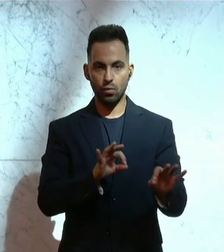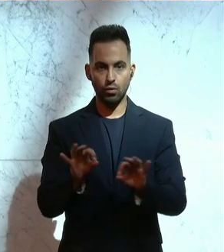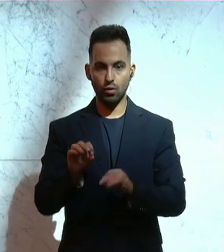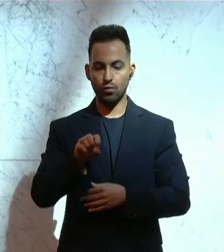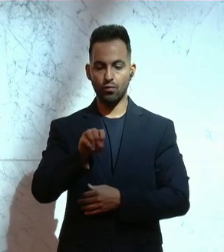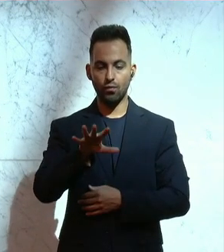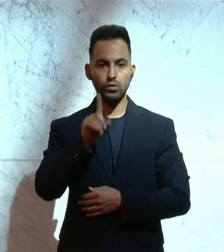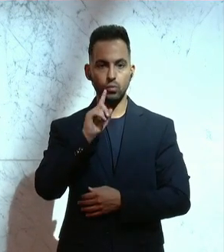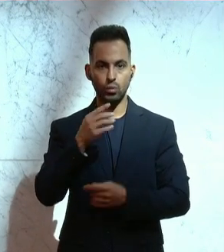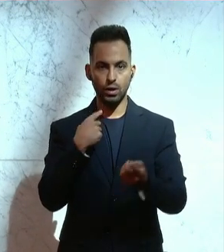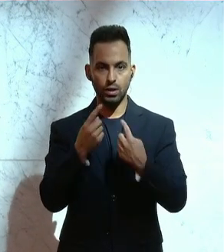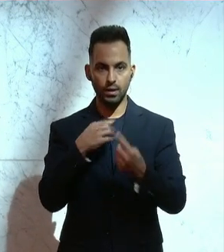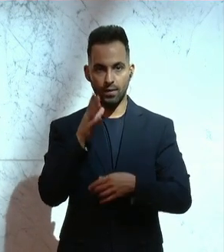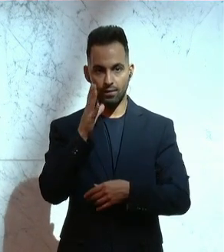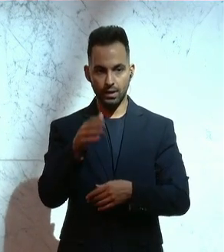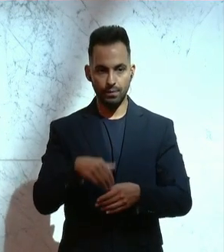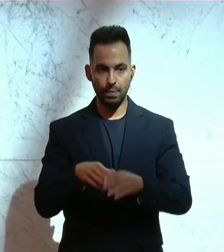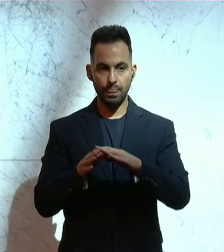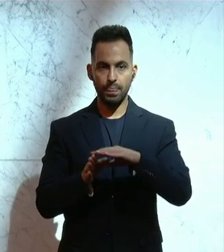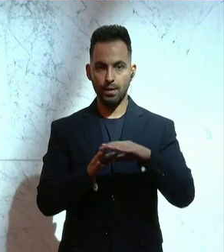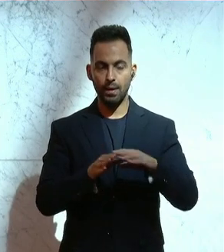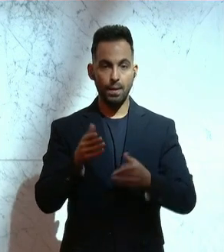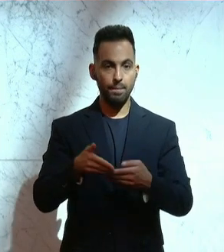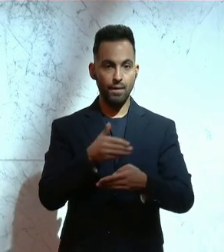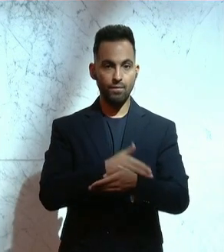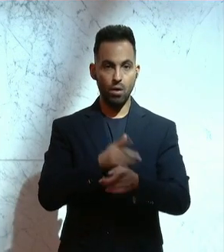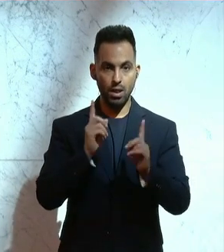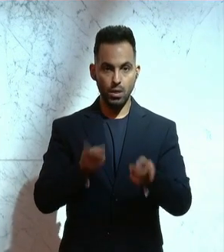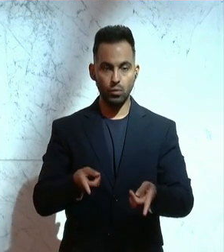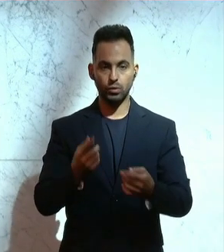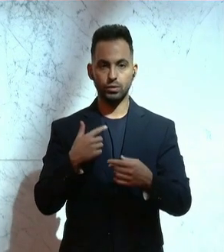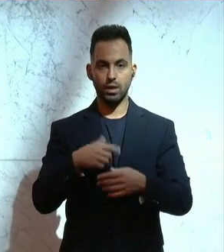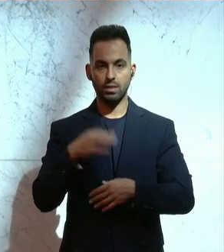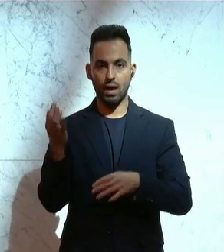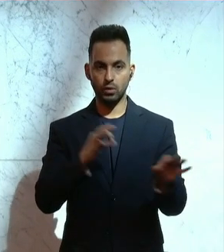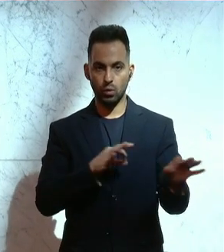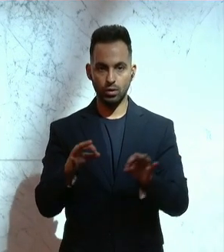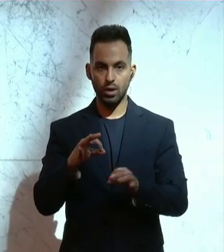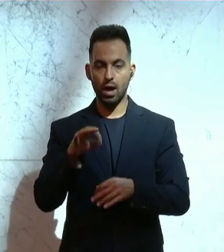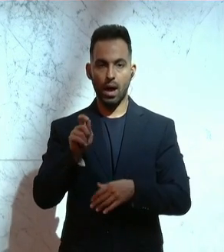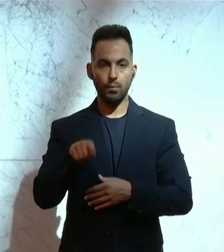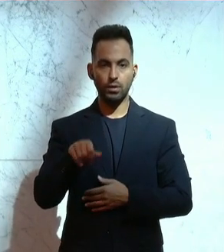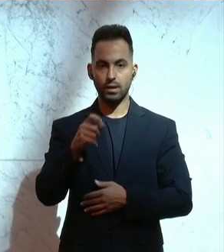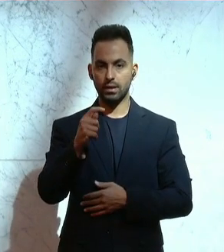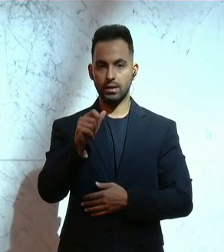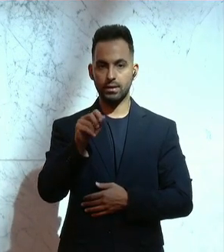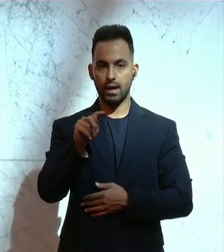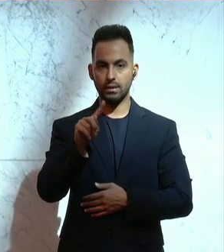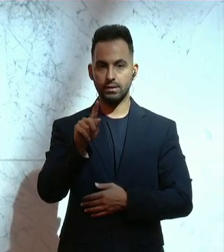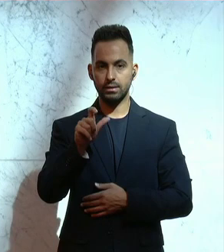Uhr statt. Voreingang in die Tagesordnung teile ich mit, dass die Frau Abgeordnete Tanzler beantragt hat im